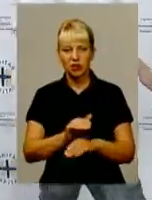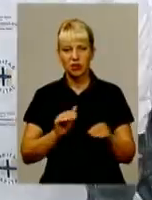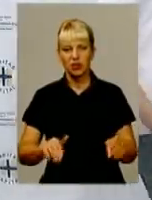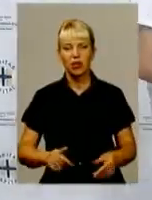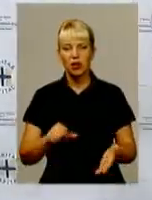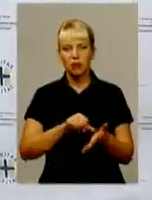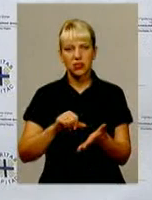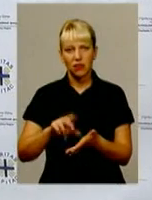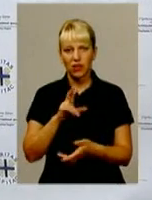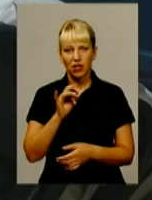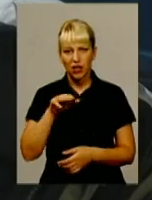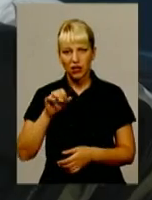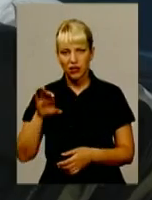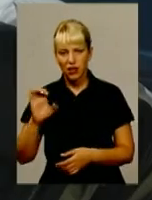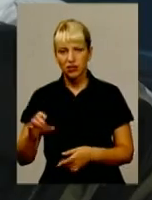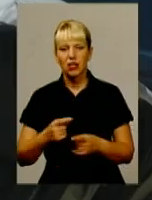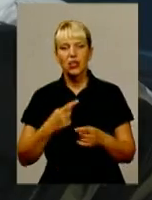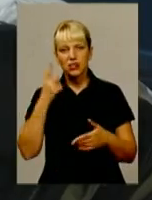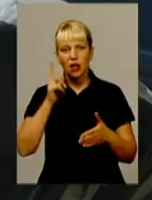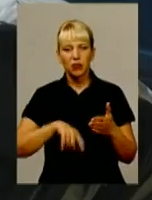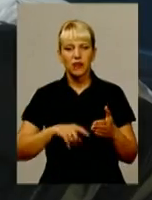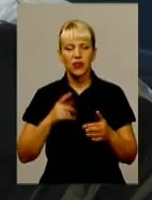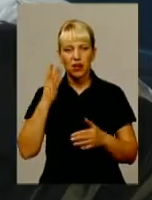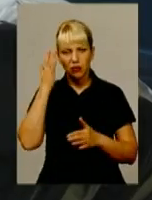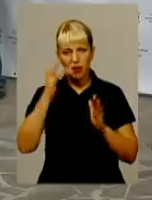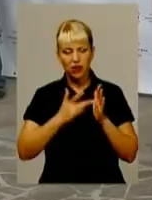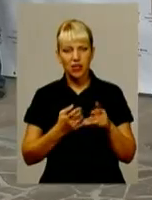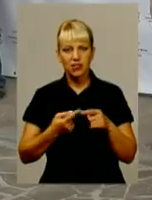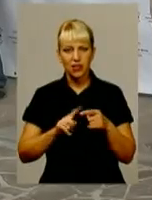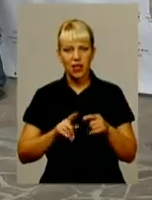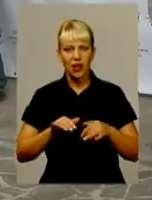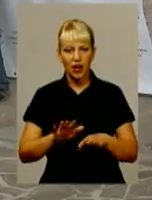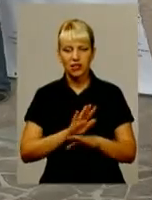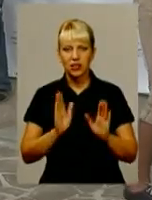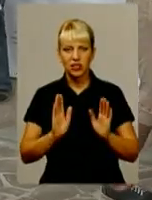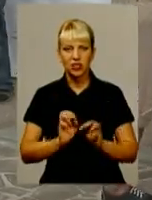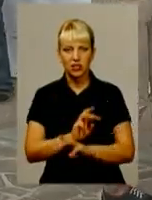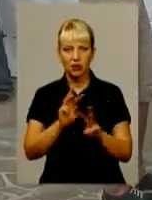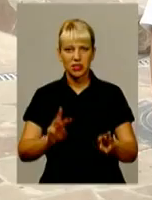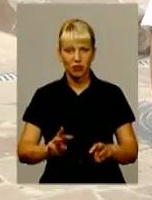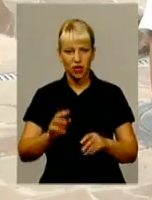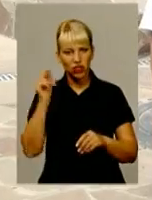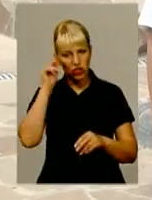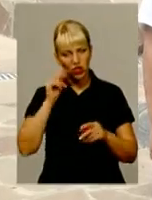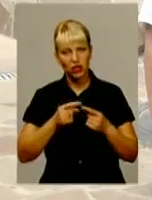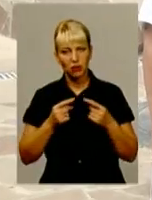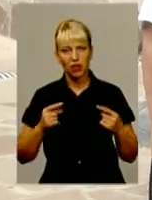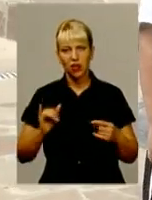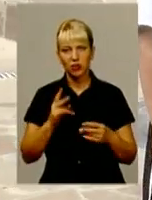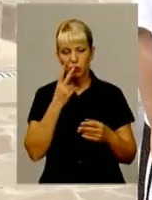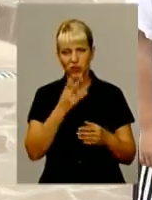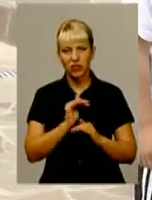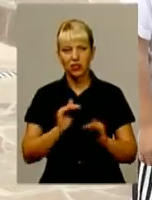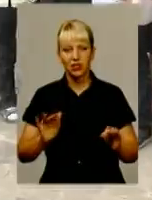представники «Карітасу», і благодійники запевняють, мета такої акції – не лише забезпечити дітей шкільним приладдям, а й вкотре показати